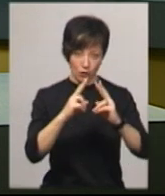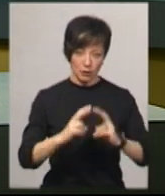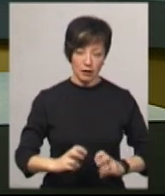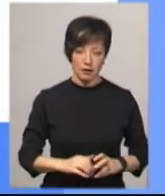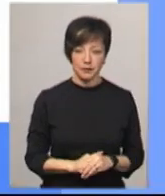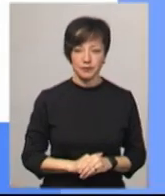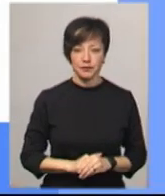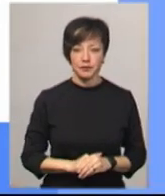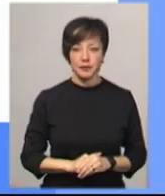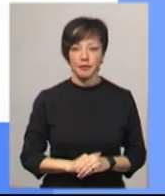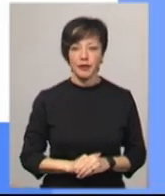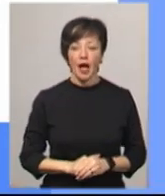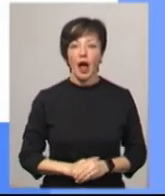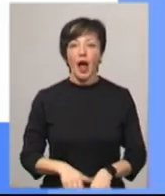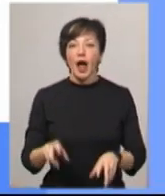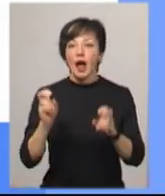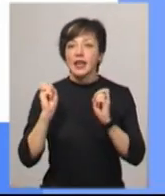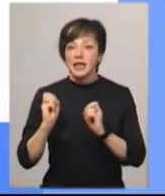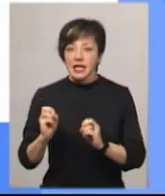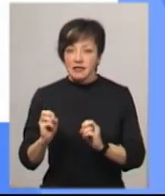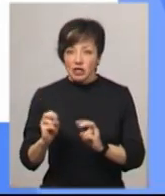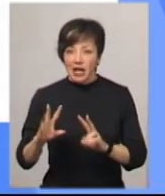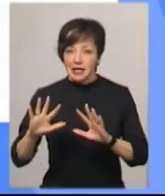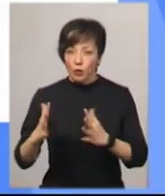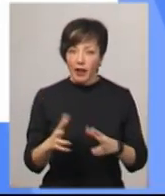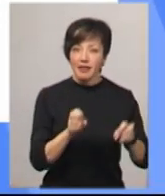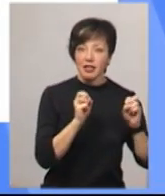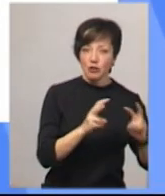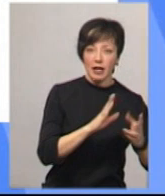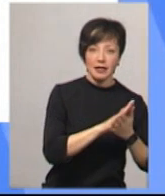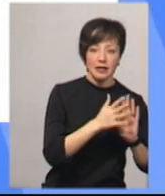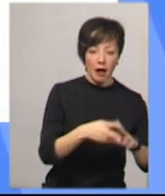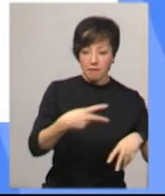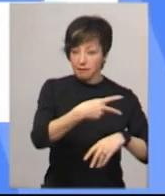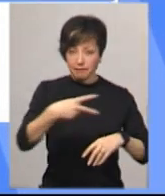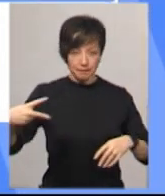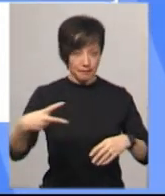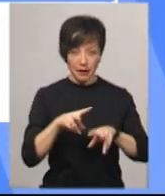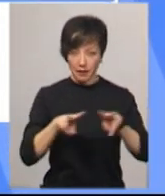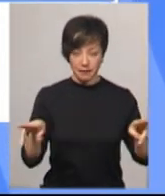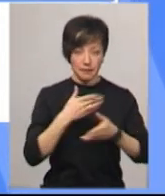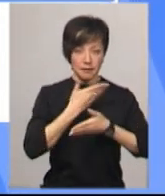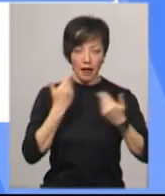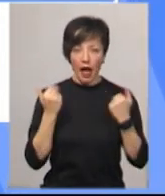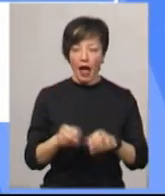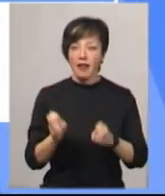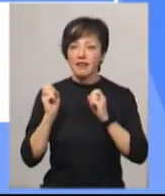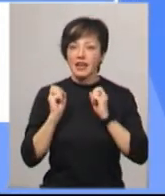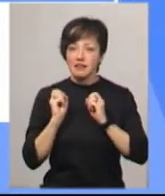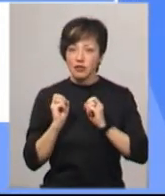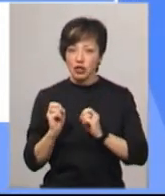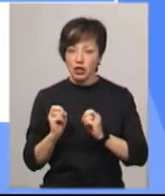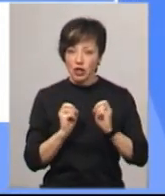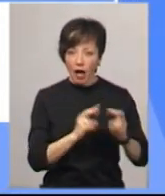Надзвичайний стан і надзвичайна ситуація – поняття не тотожні. Надзвичайну ситуацію запроваджують на території,